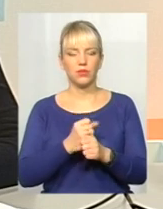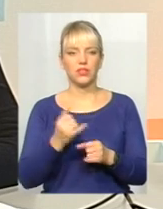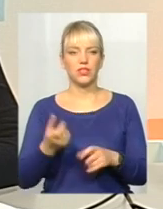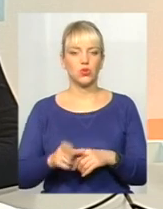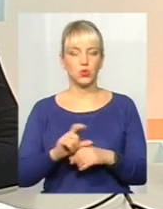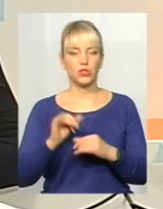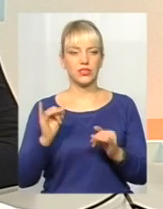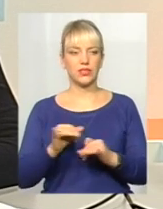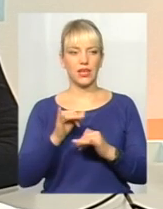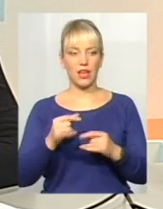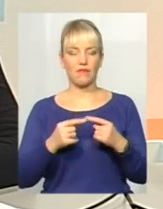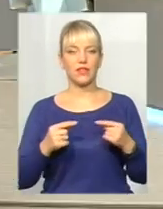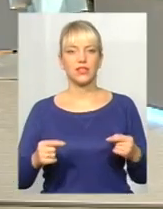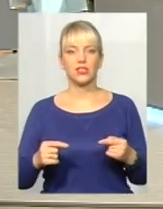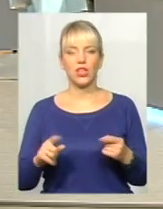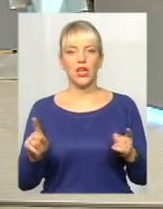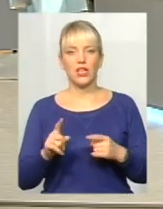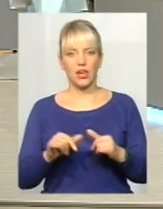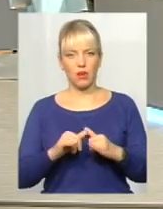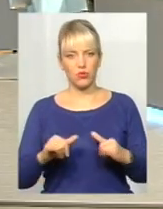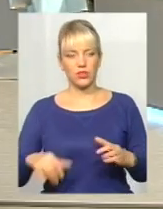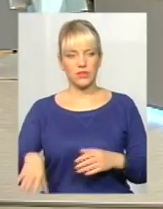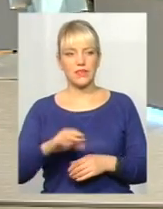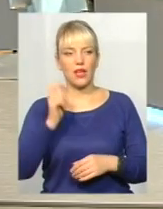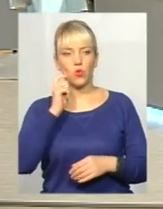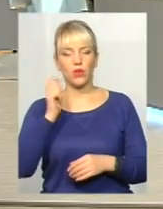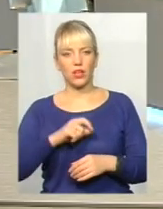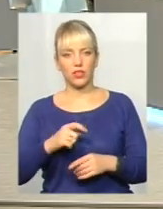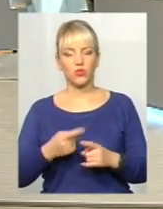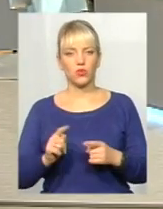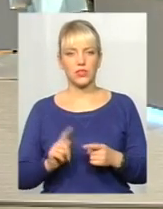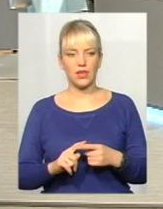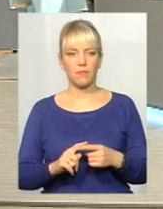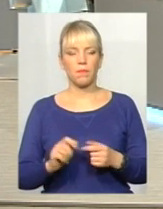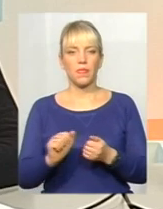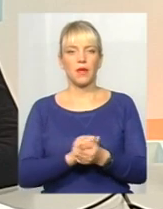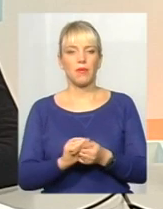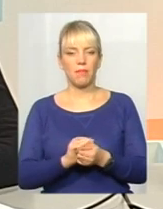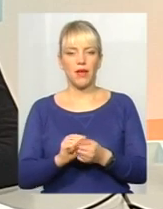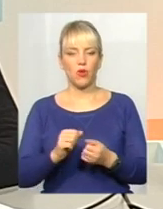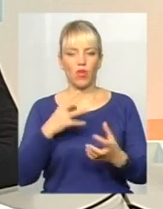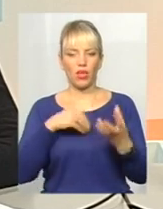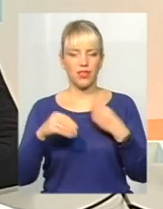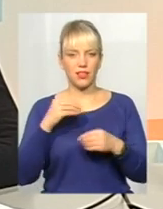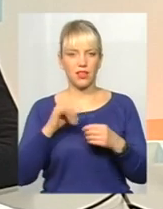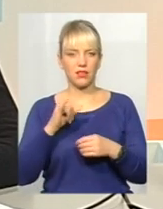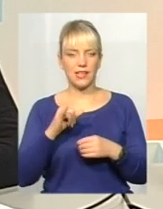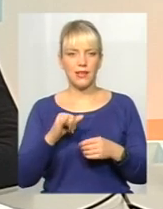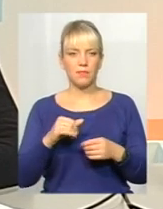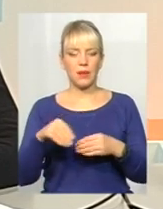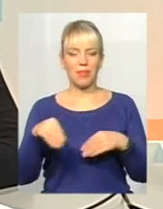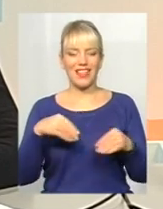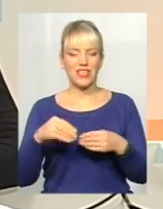цікаві річ, яка поширилась всією Україною. Це папероїди і пластикоїди. Просто в школах встановили такі